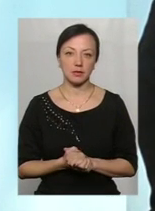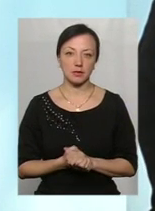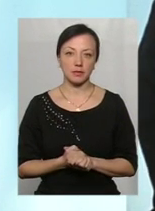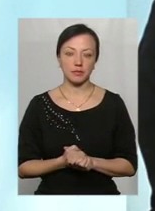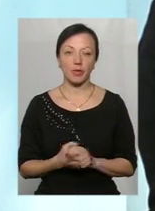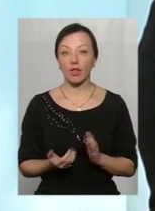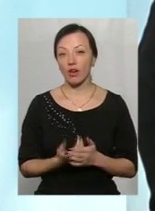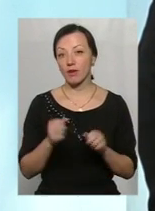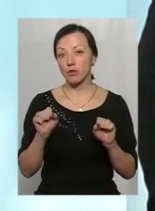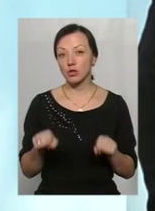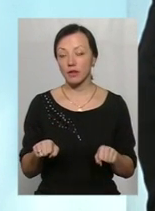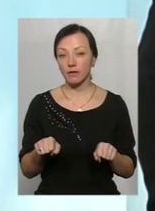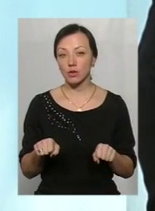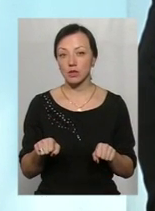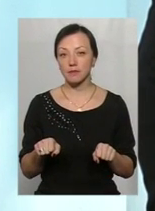Нові можливості?